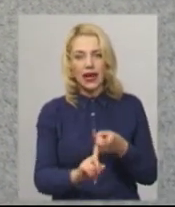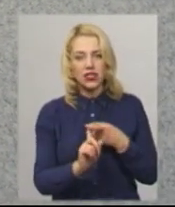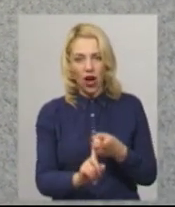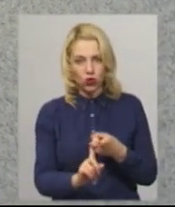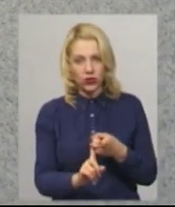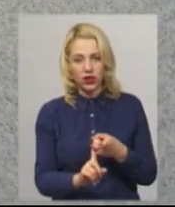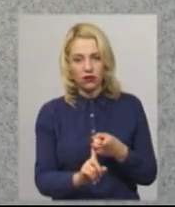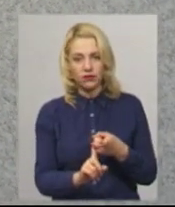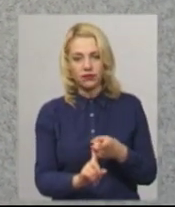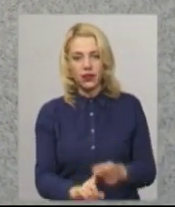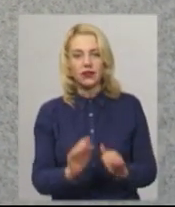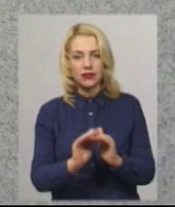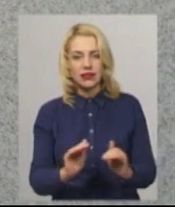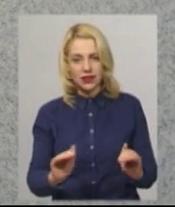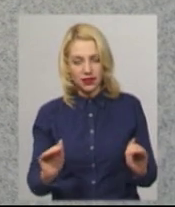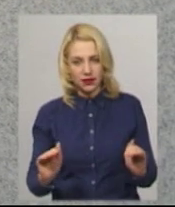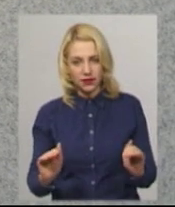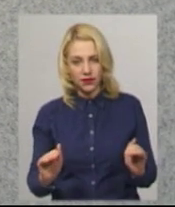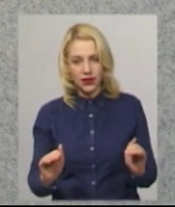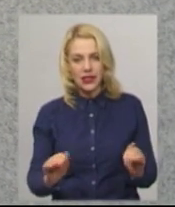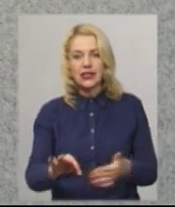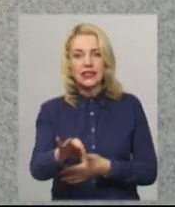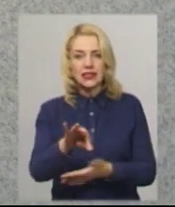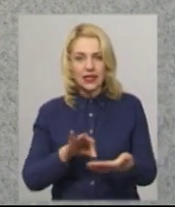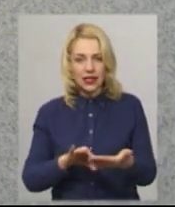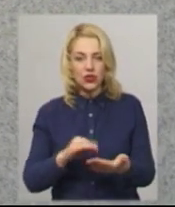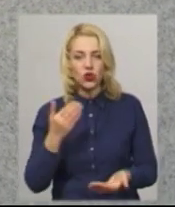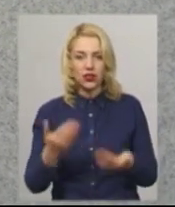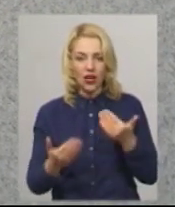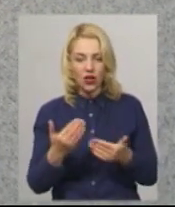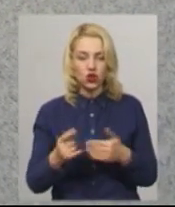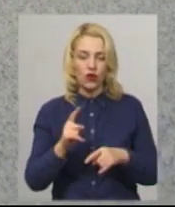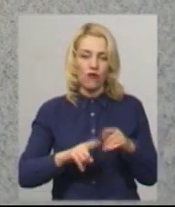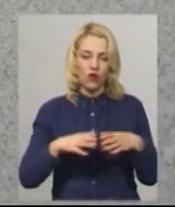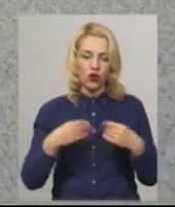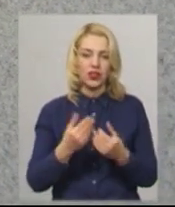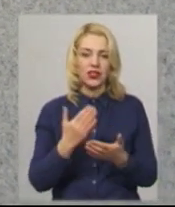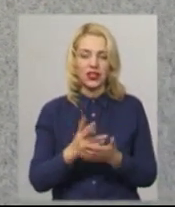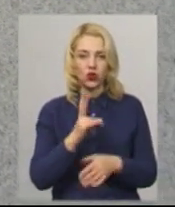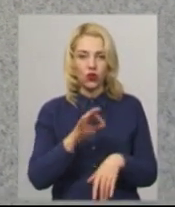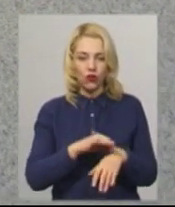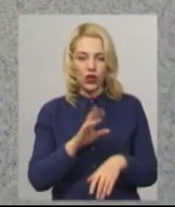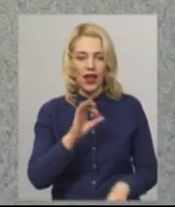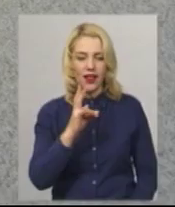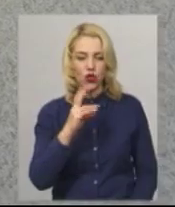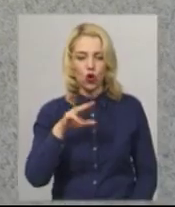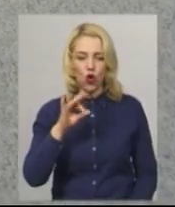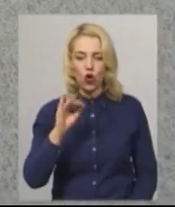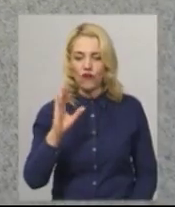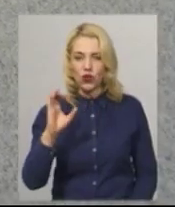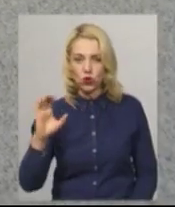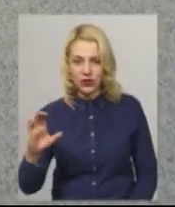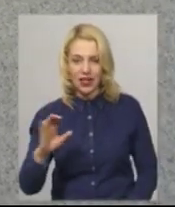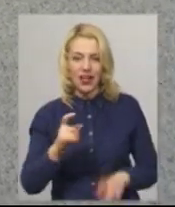діти зразу. І якщо в родині є хворий на інтеровірусну інфекцію, може хворіти вся